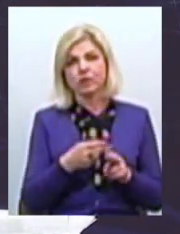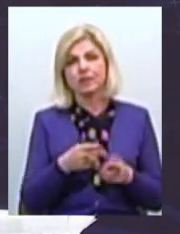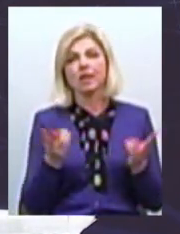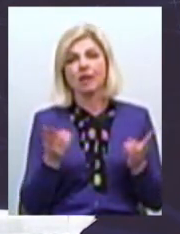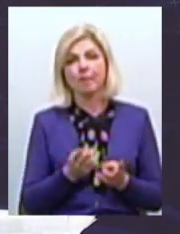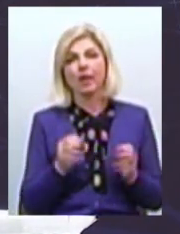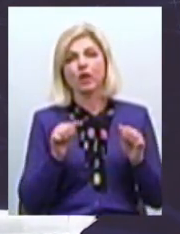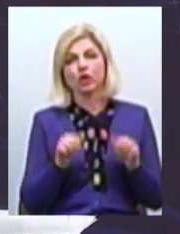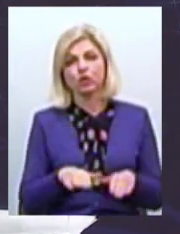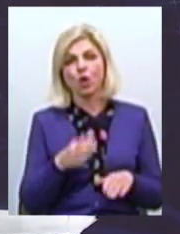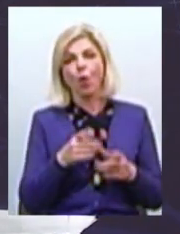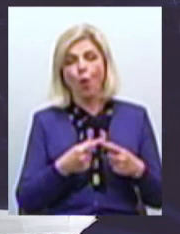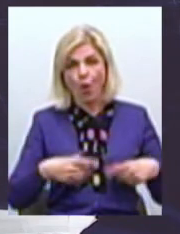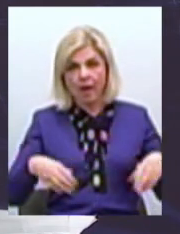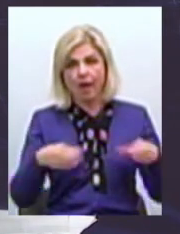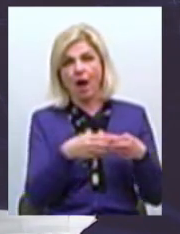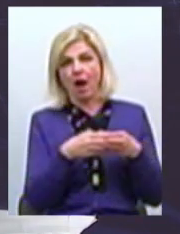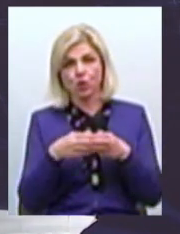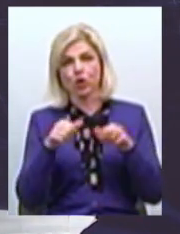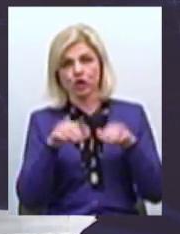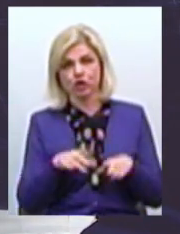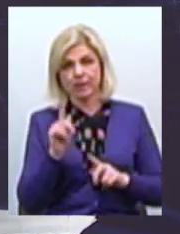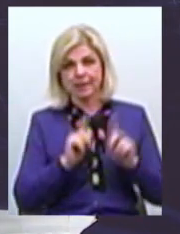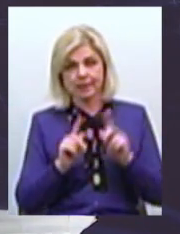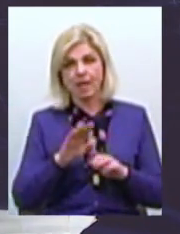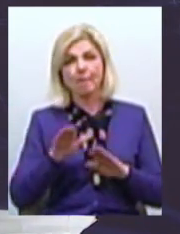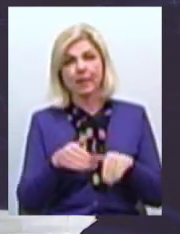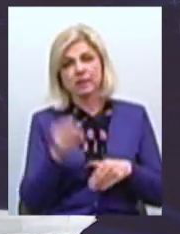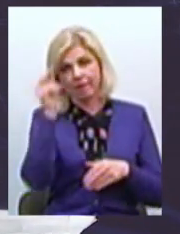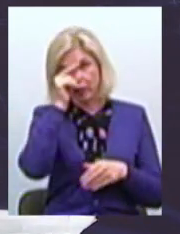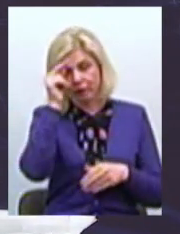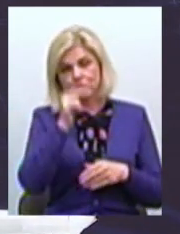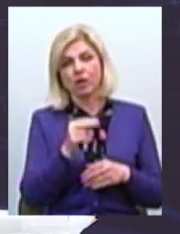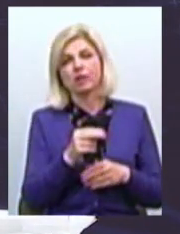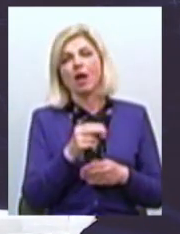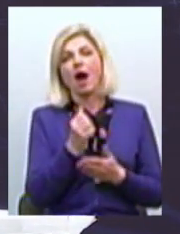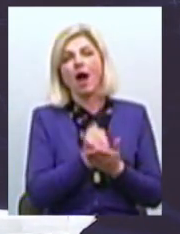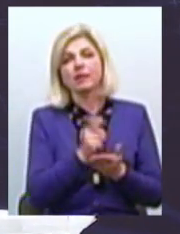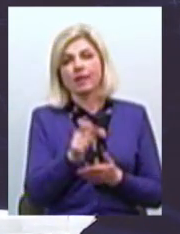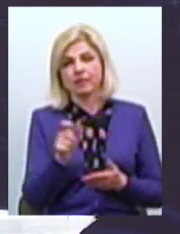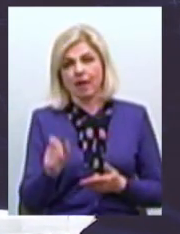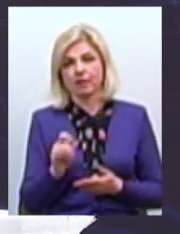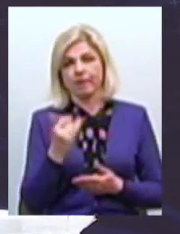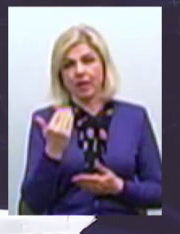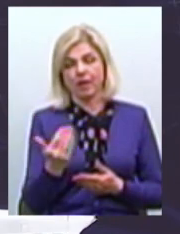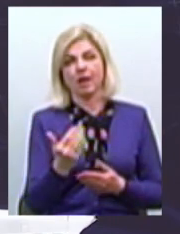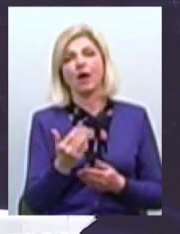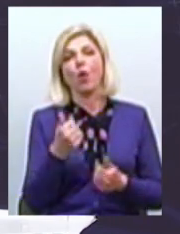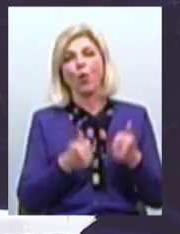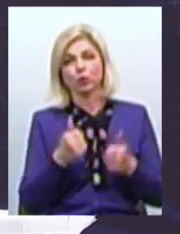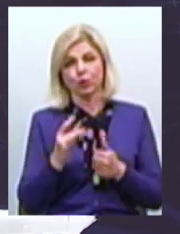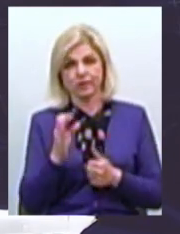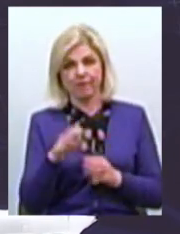вирішувати колегіальне рішенням сесії Після вивчення декільких кандидатів і їх проходження відповідних конкурсних